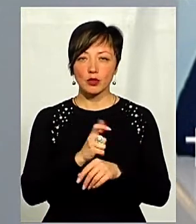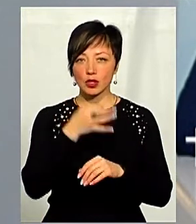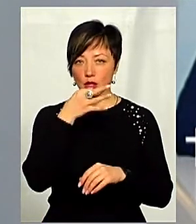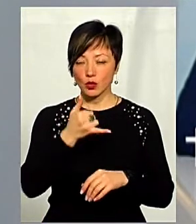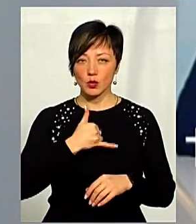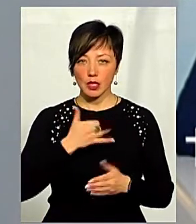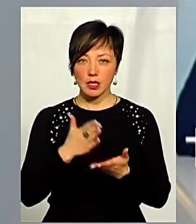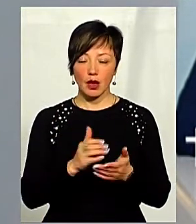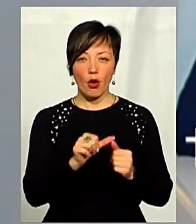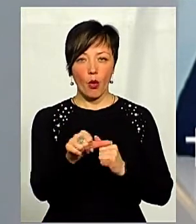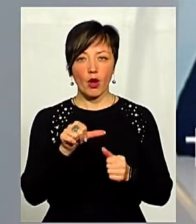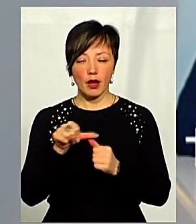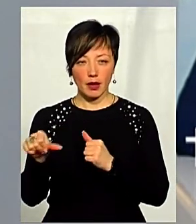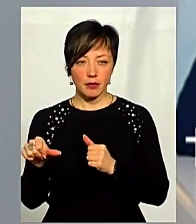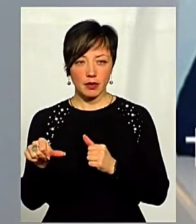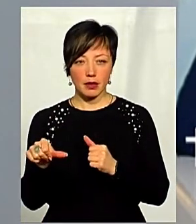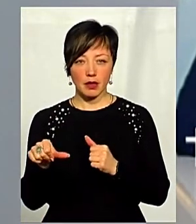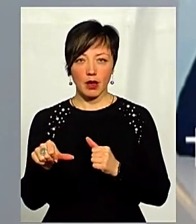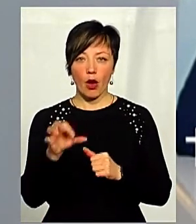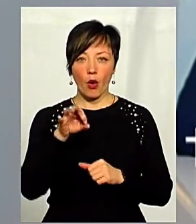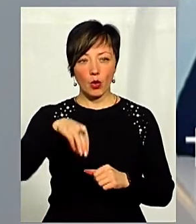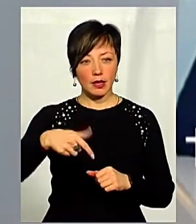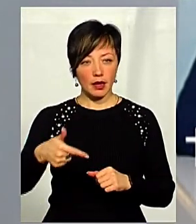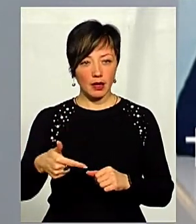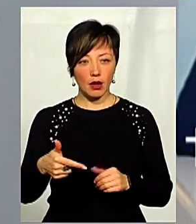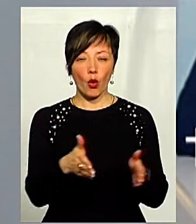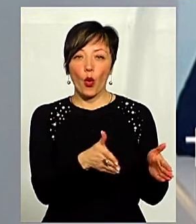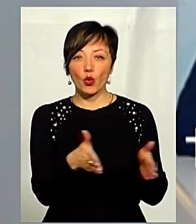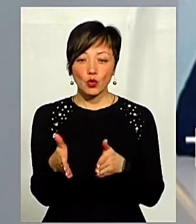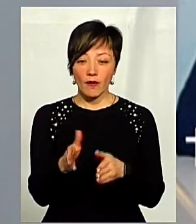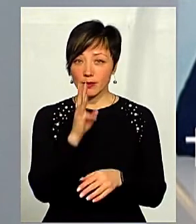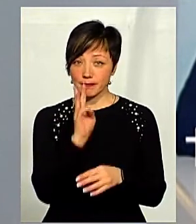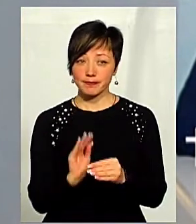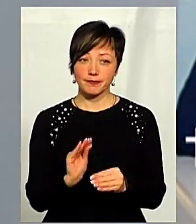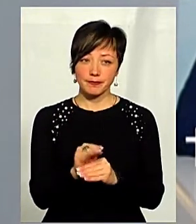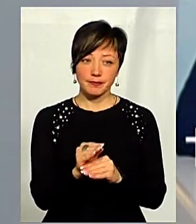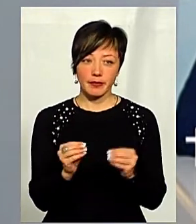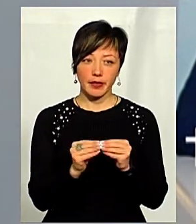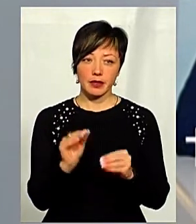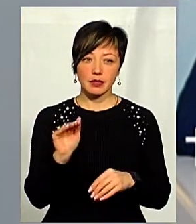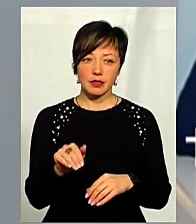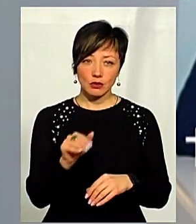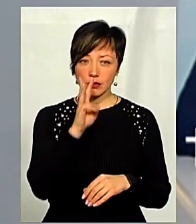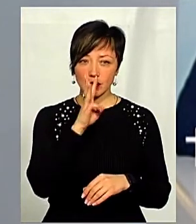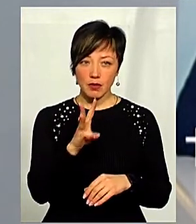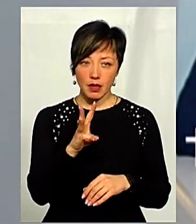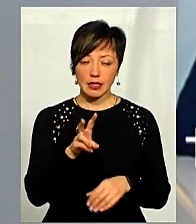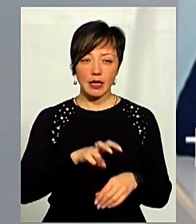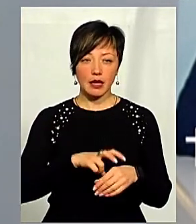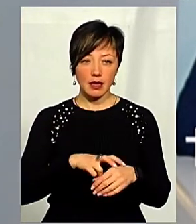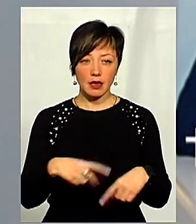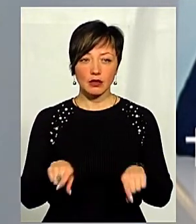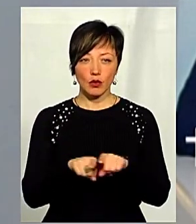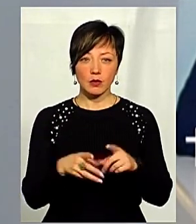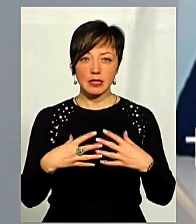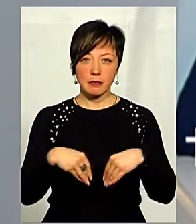скажу, у нас є окремі об'єднані територіальні громади, які готові доплачувати ще 10 тисяч до зобітної плати лікарю